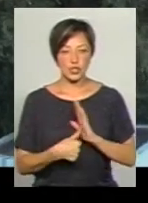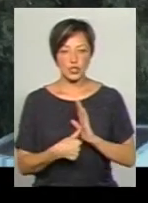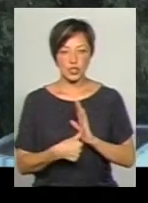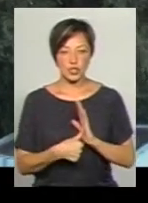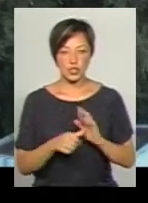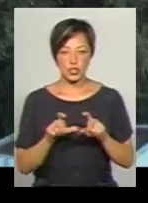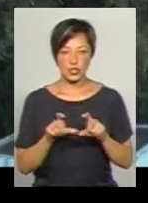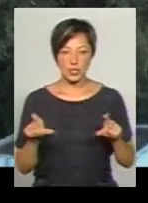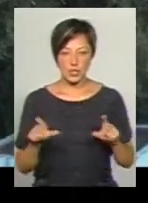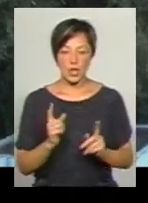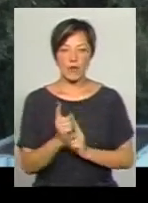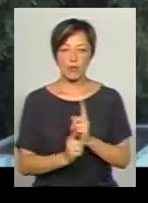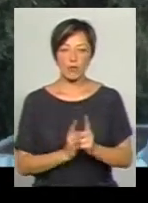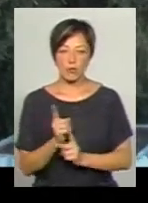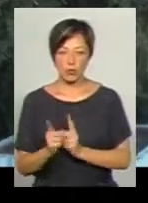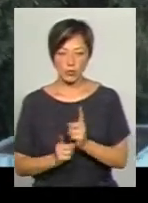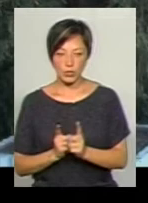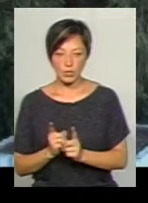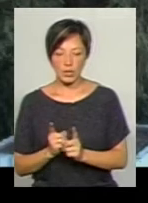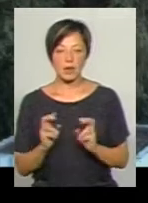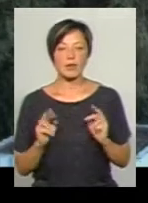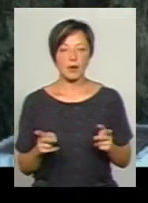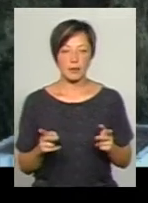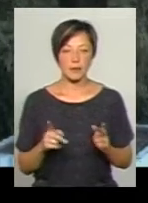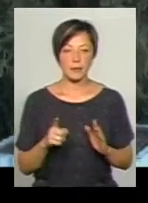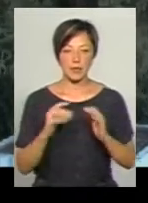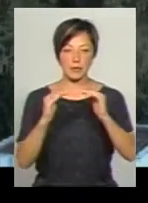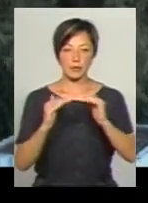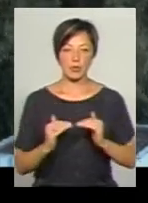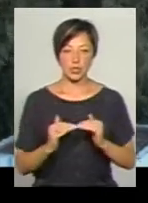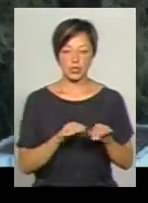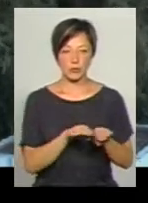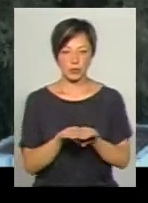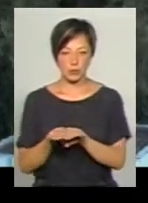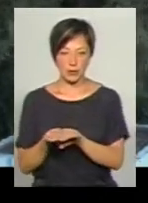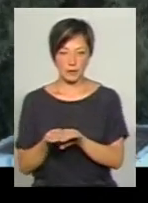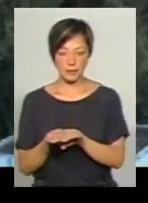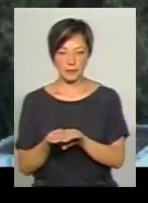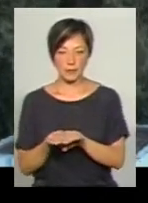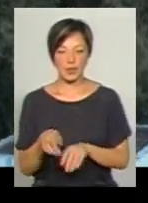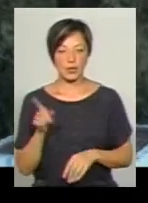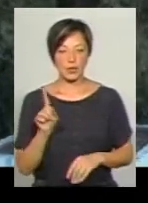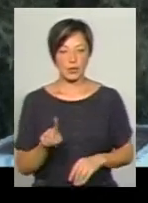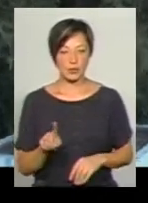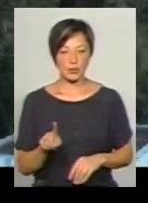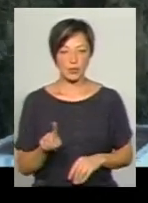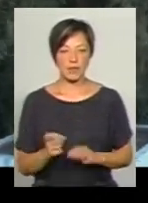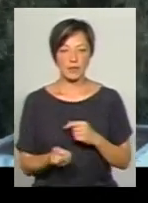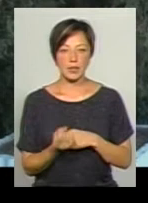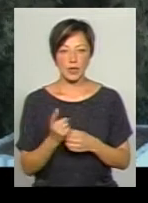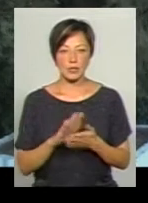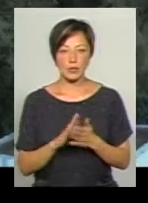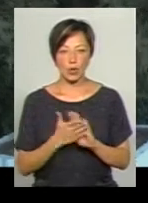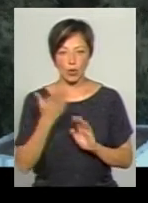реформують. Реформують яким чином? З пониженням ступеня. Тому виникає